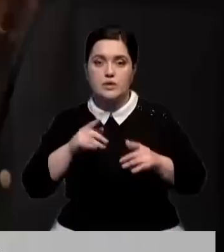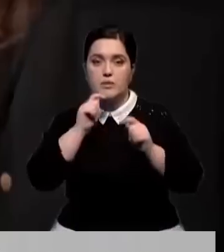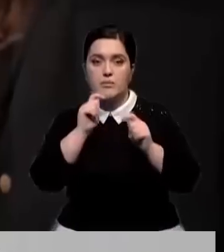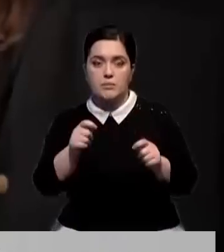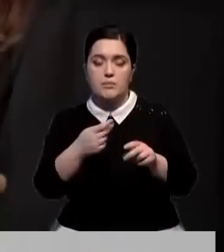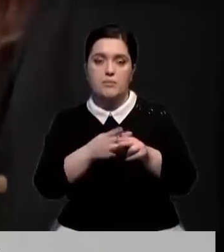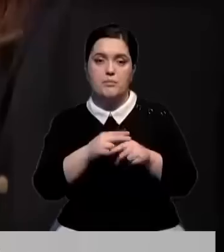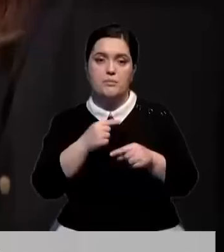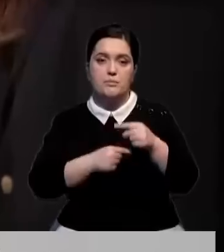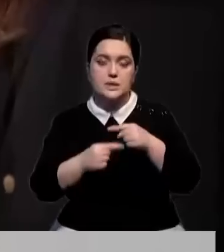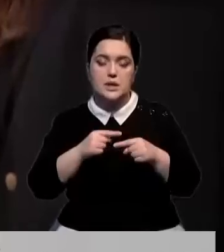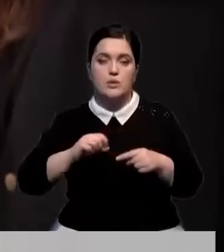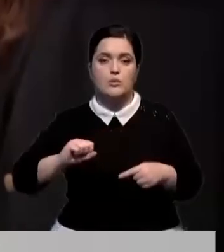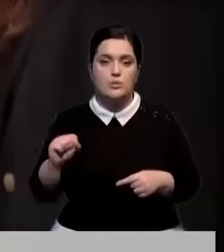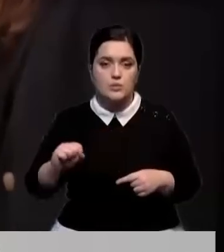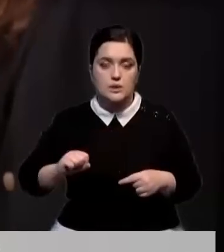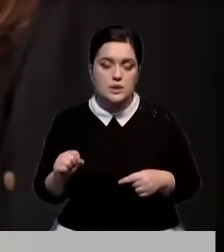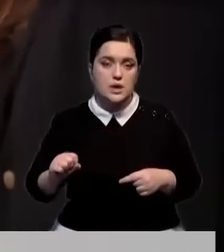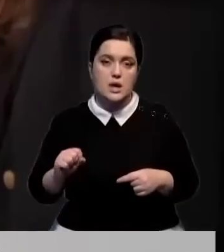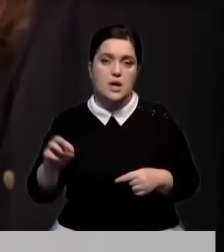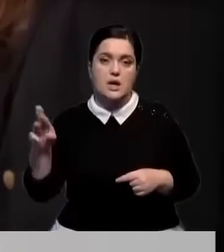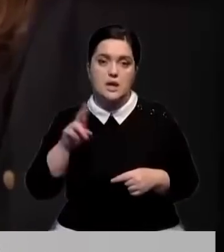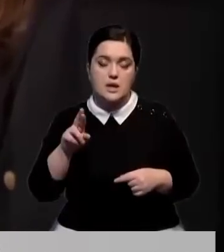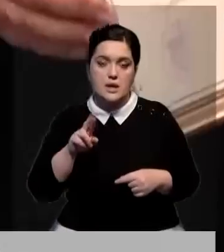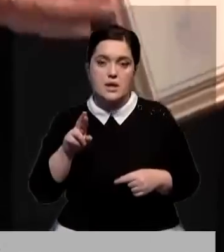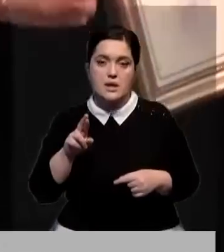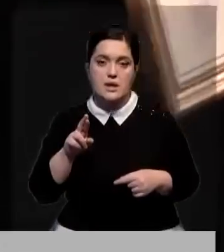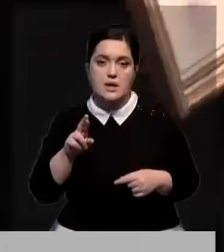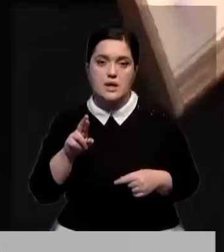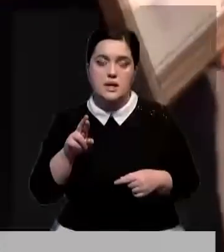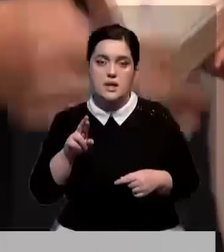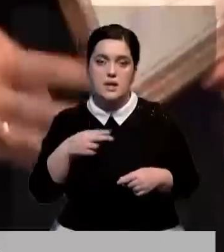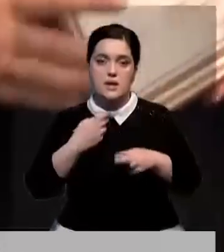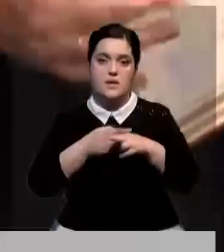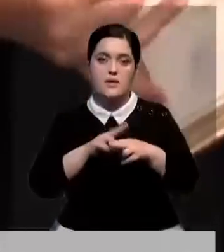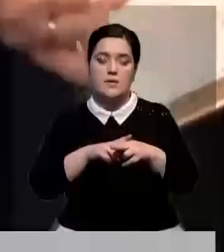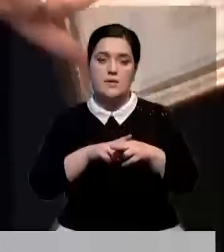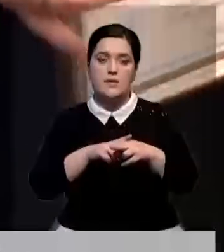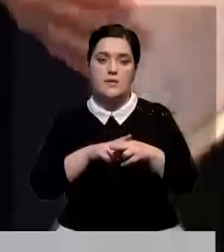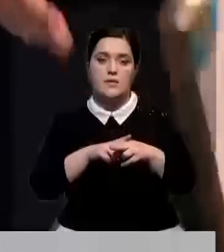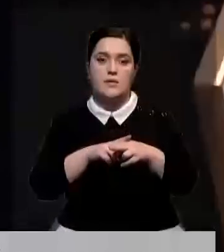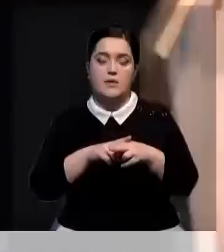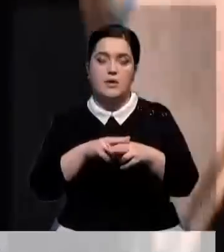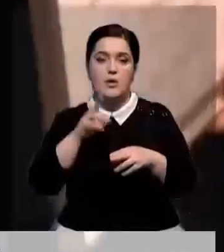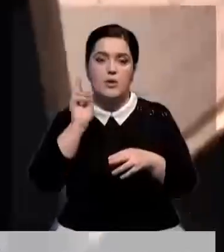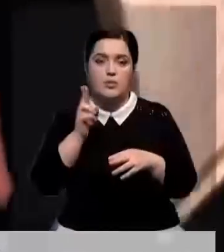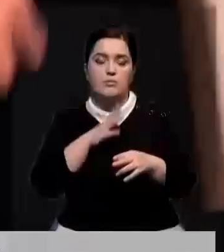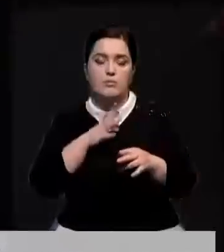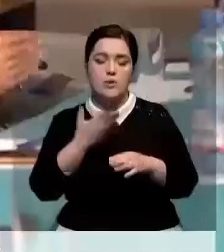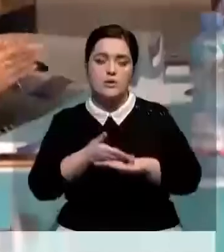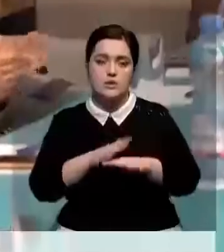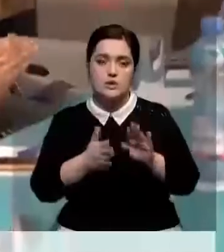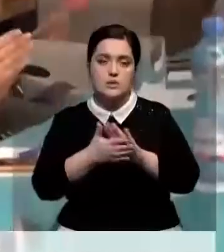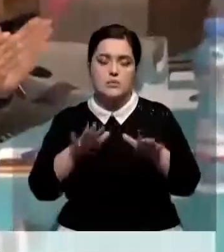партнеров, бизнесменов и друзей, которые во время январских событий в Казахстане активно помогали соотечественникам, оказавшимся в трудной